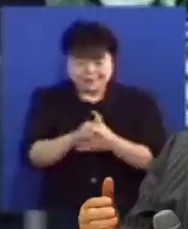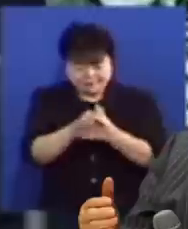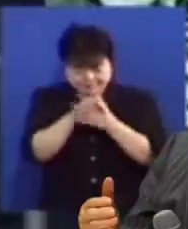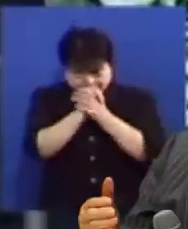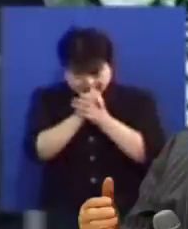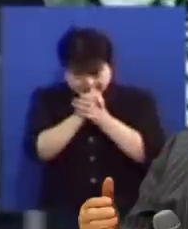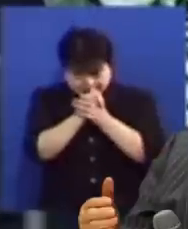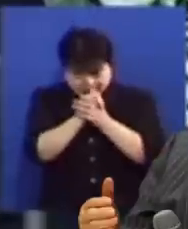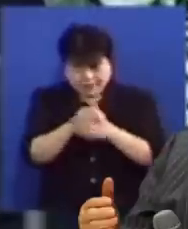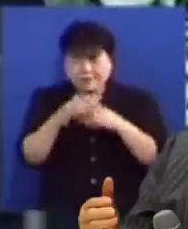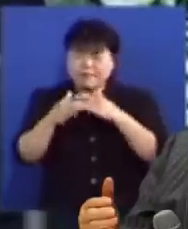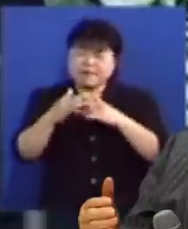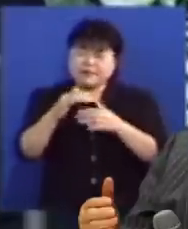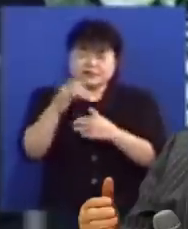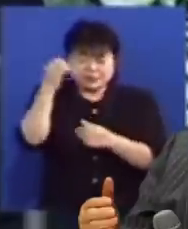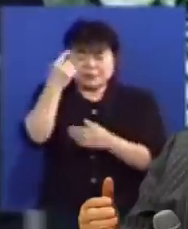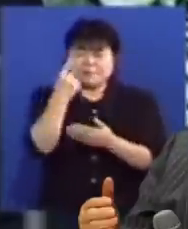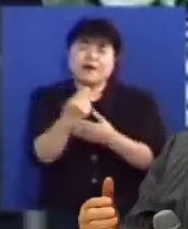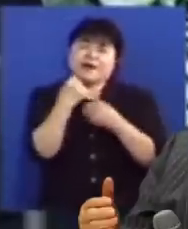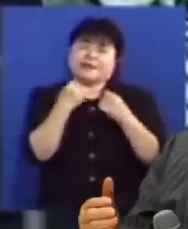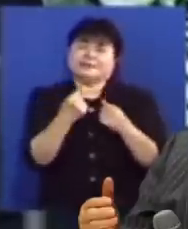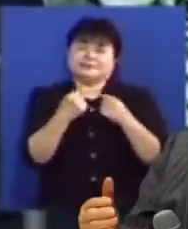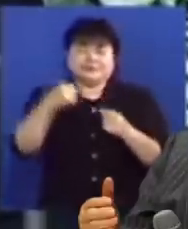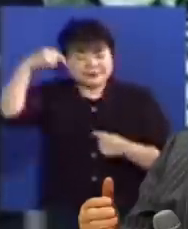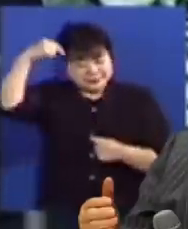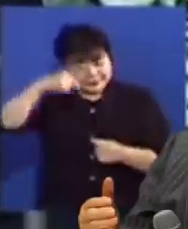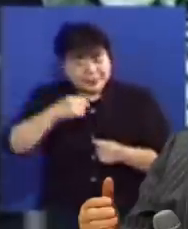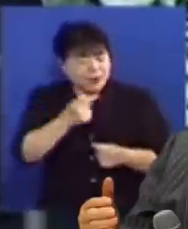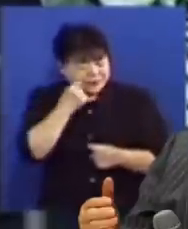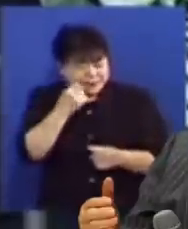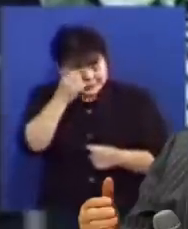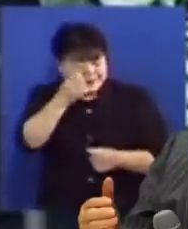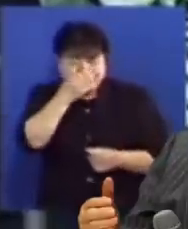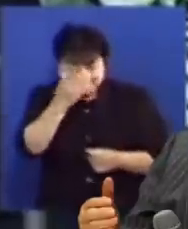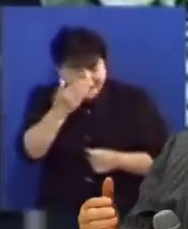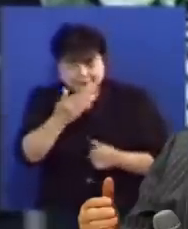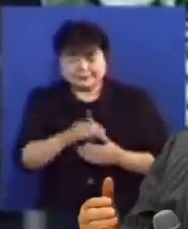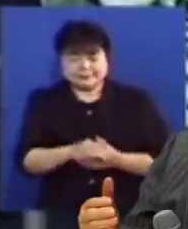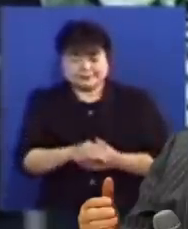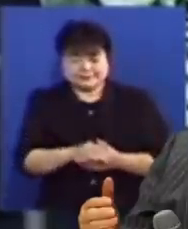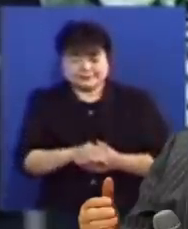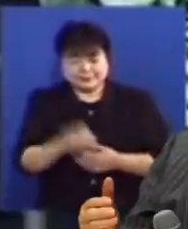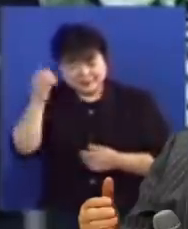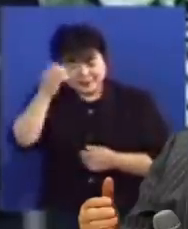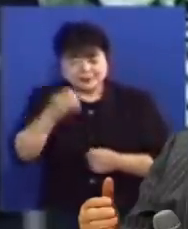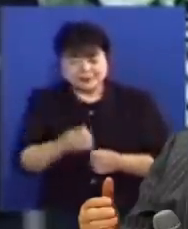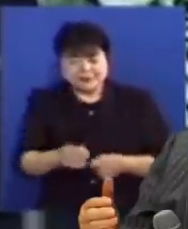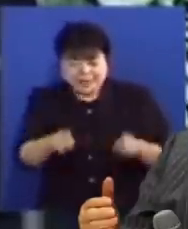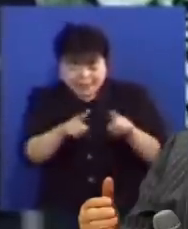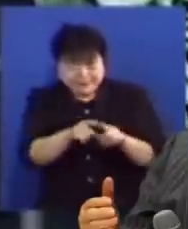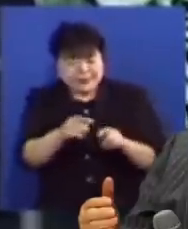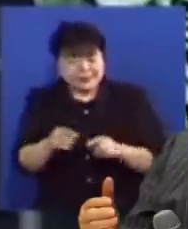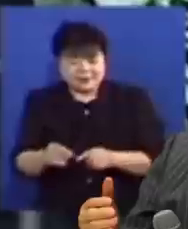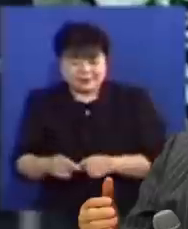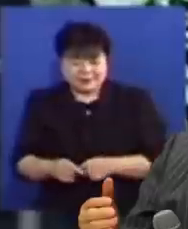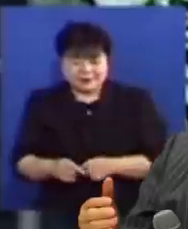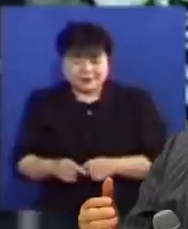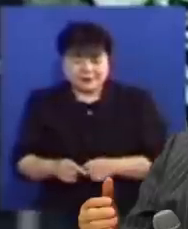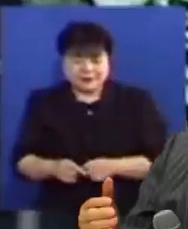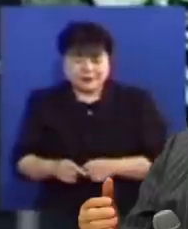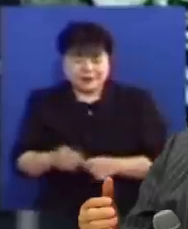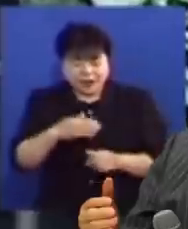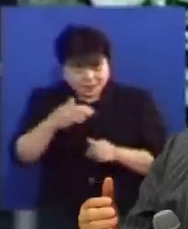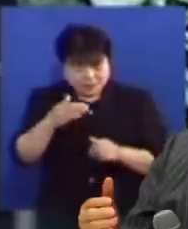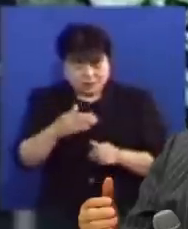그 자리에 방언으로 기도하면 아 성령이 계시구나 나는 못해도 성령이 하시지요 그러므로 성령님 함께 갑시다 그러고